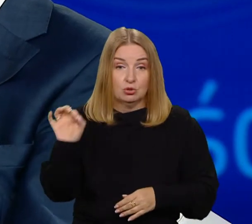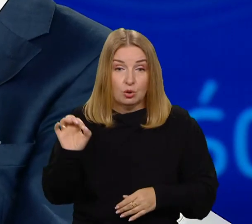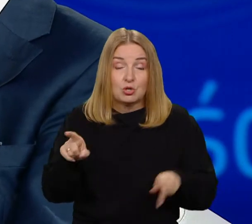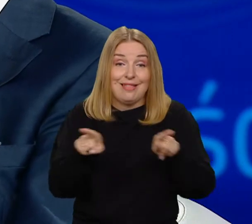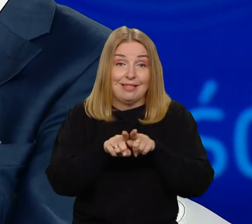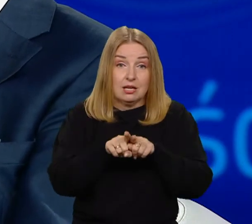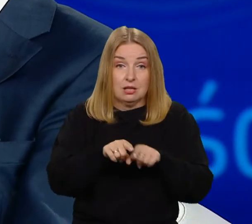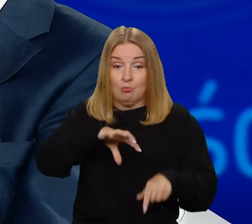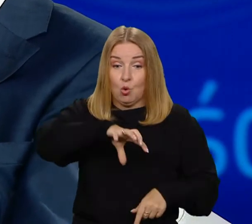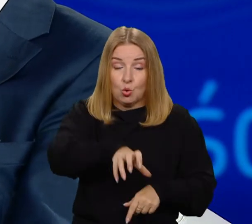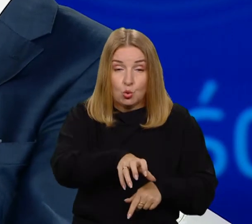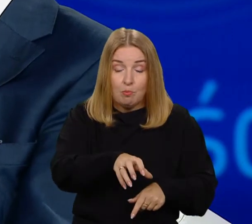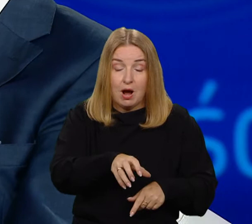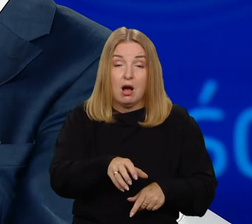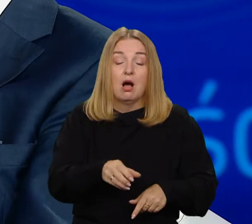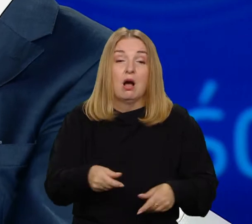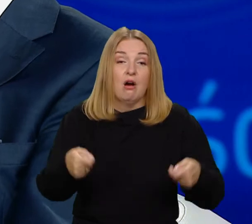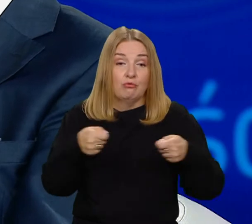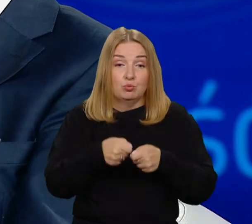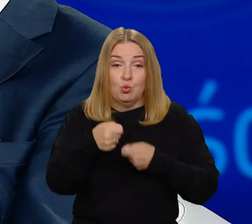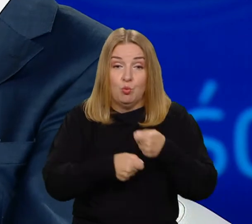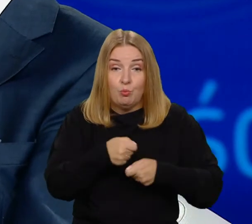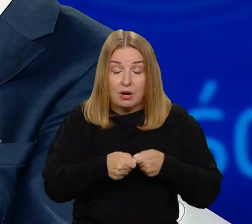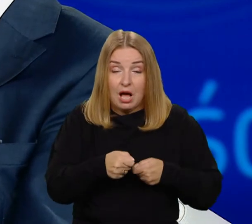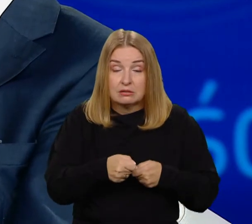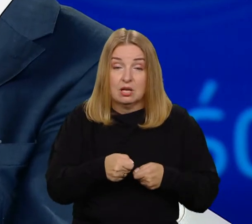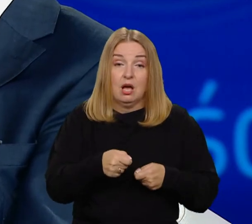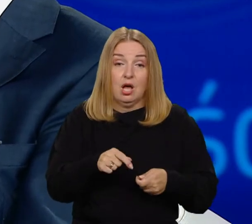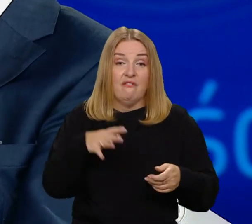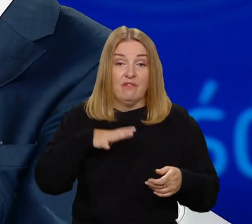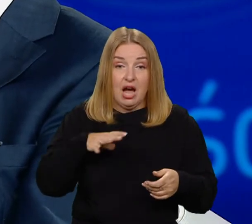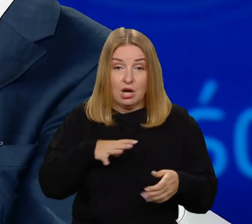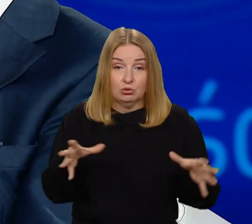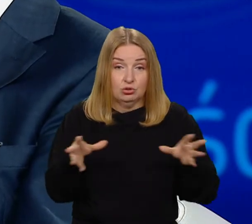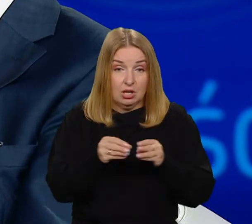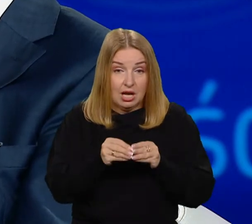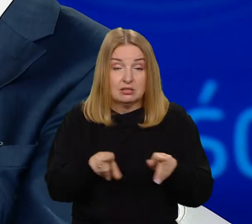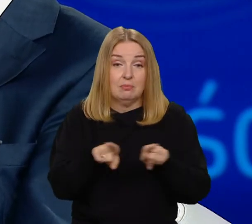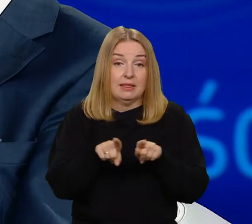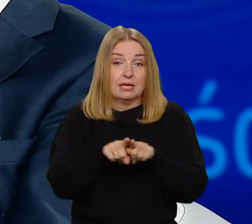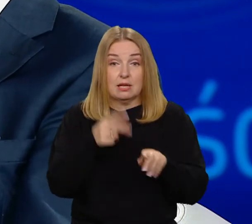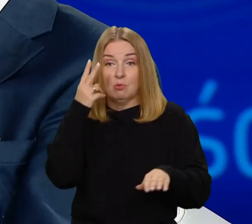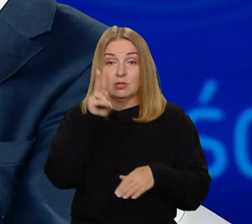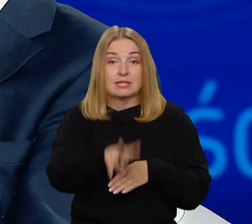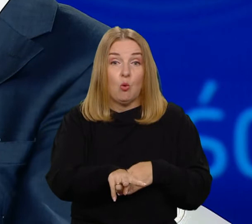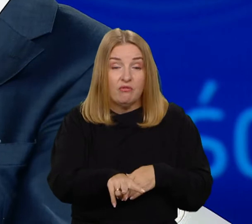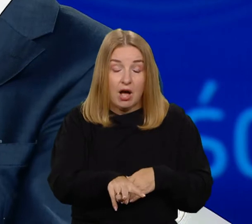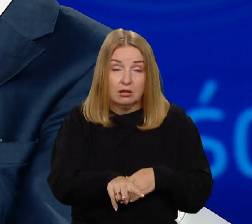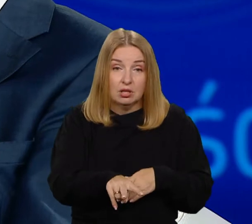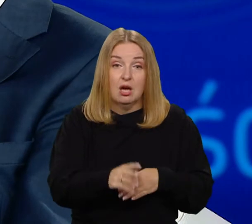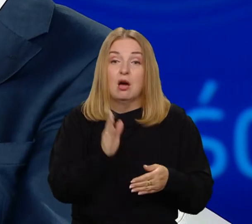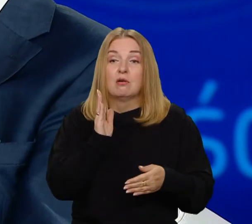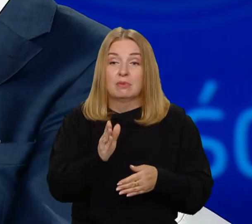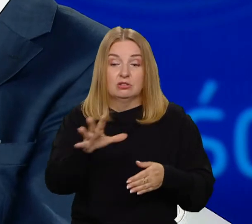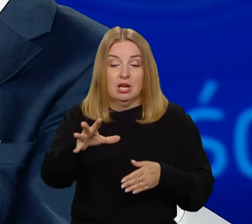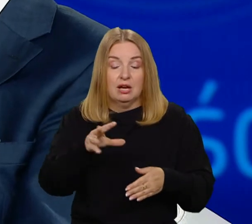na zaufaniu. Oczywiście system wartości, ale zaufanie do drugiego człowieka, że nas nie zawiedzie, że będzie wypełniał